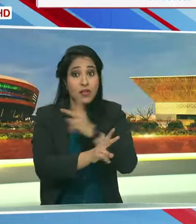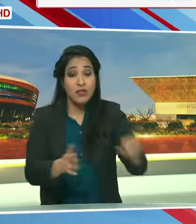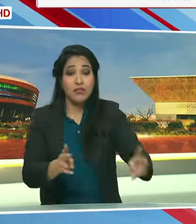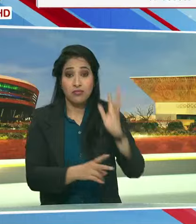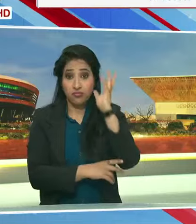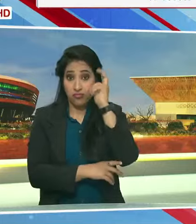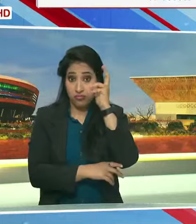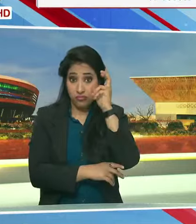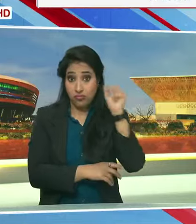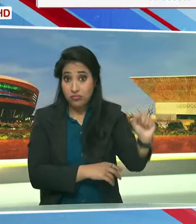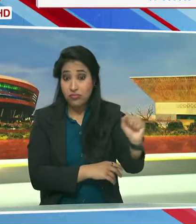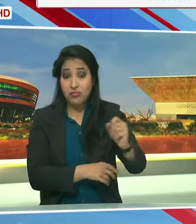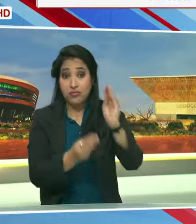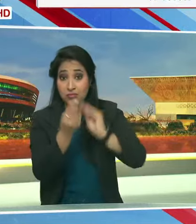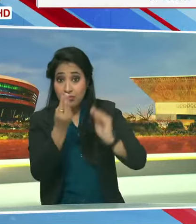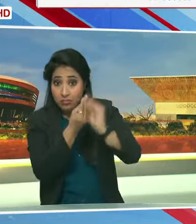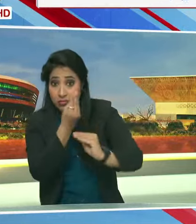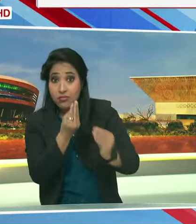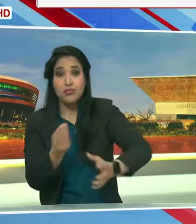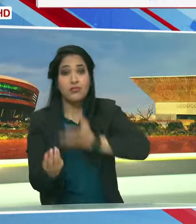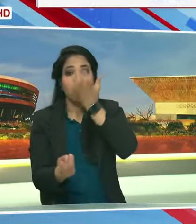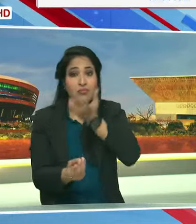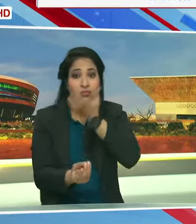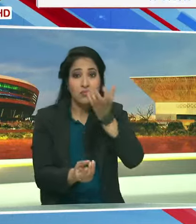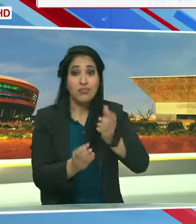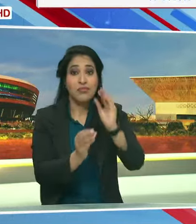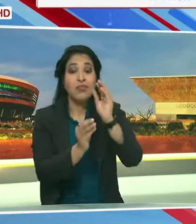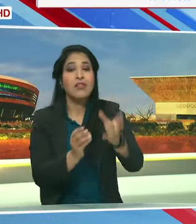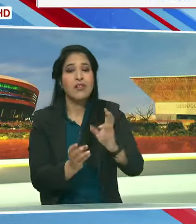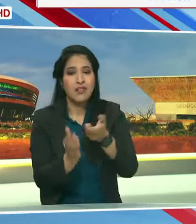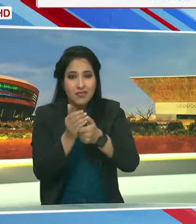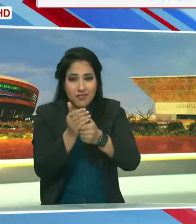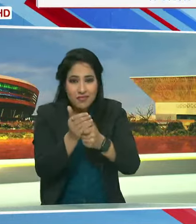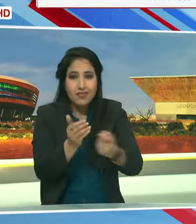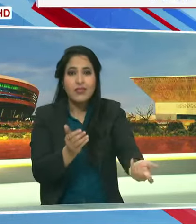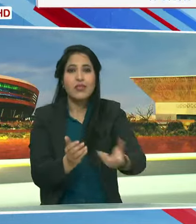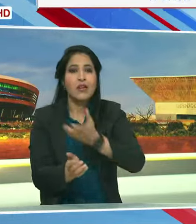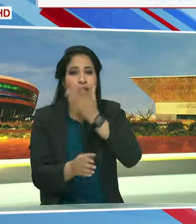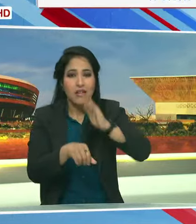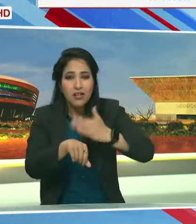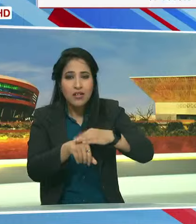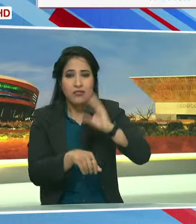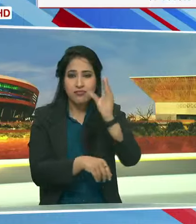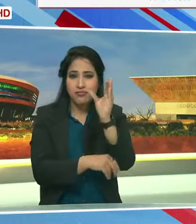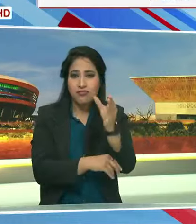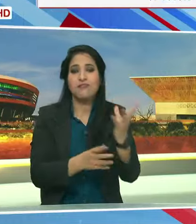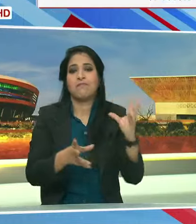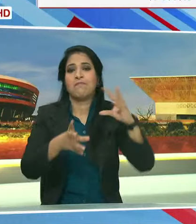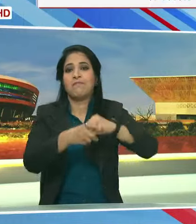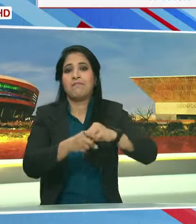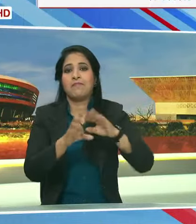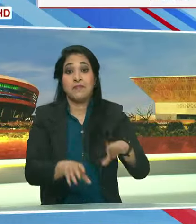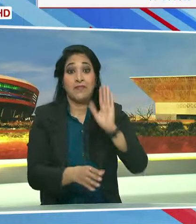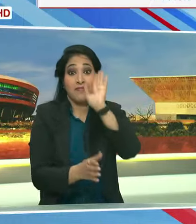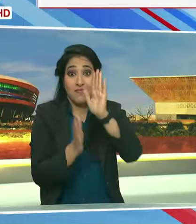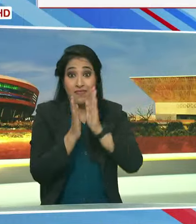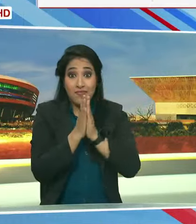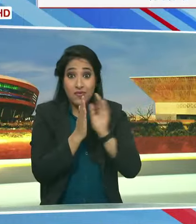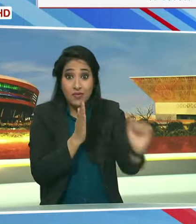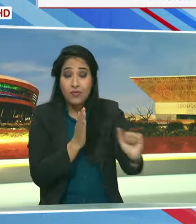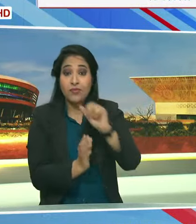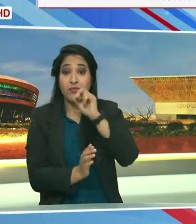में संतरा, केला, सेब, अनार और अमरूट शामिल थे मंदिर को